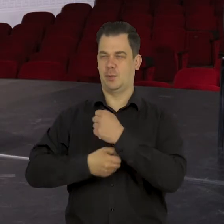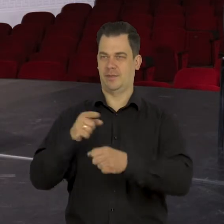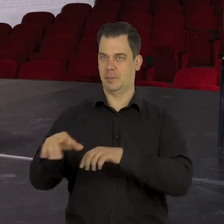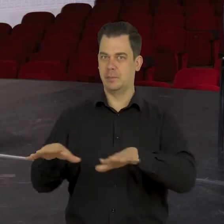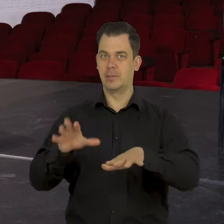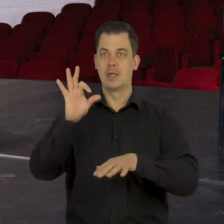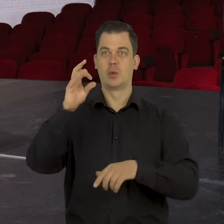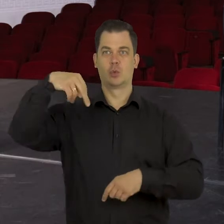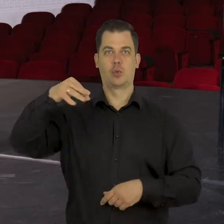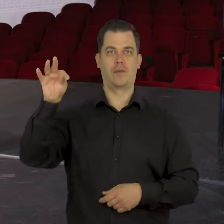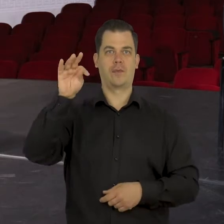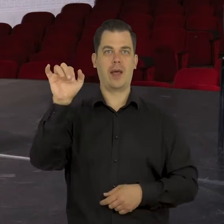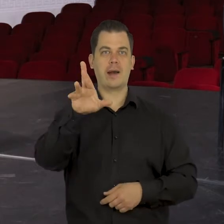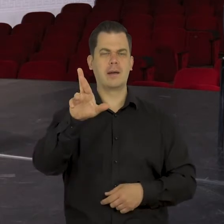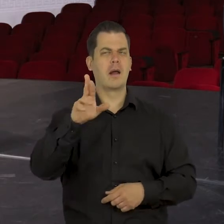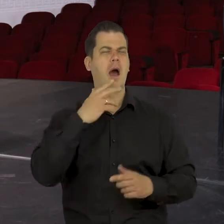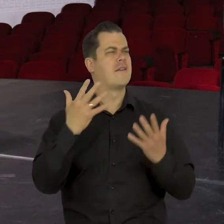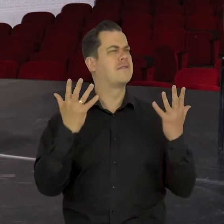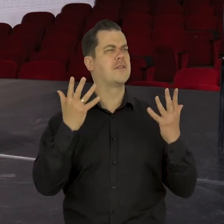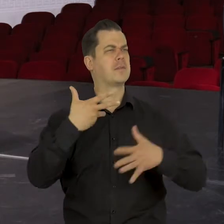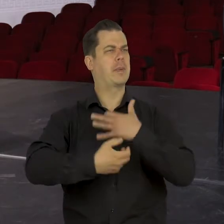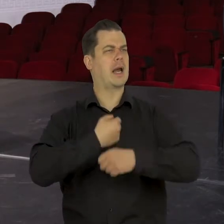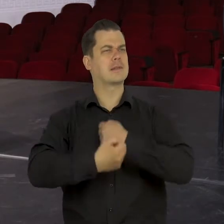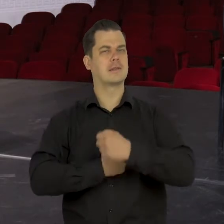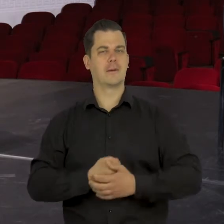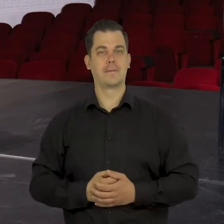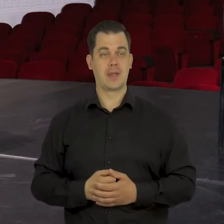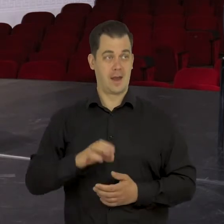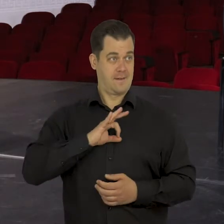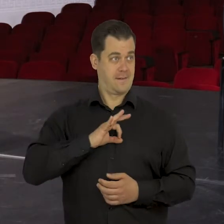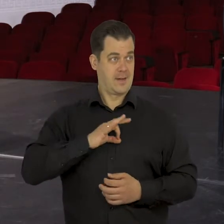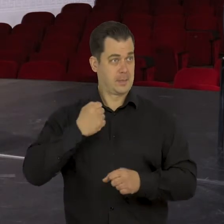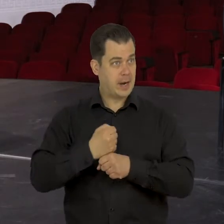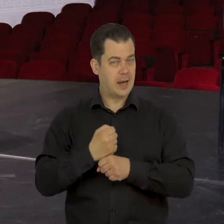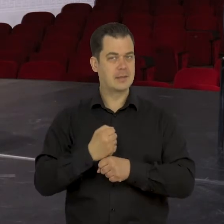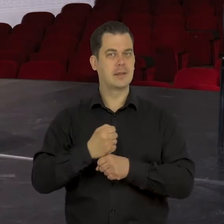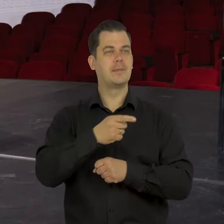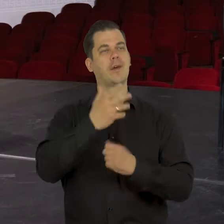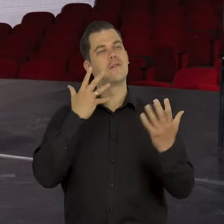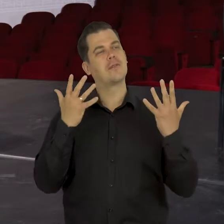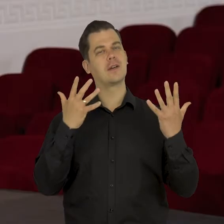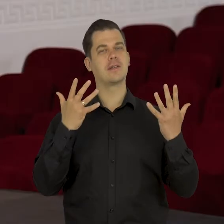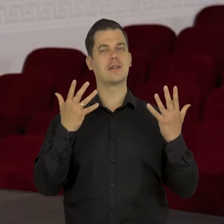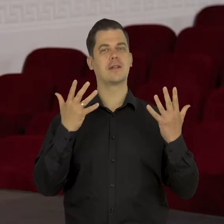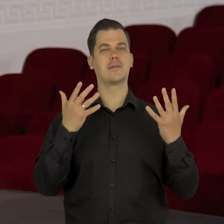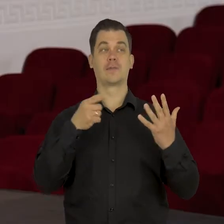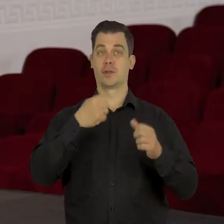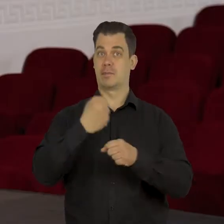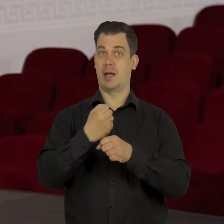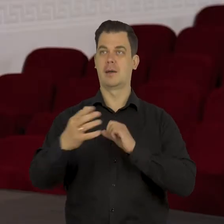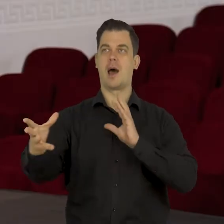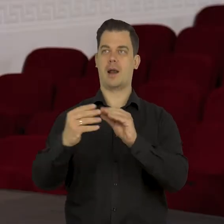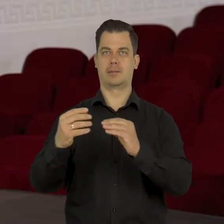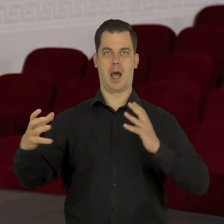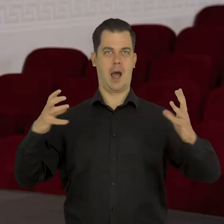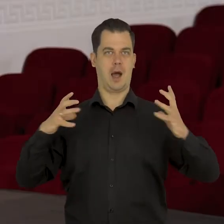pracuje jako sufler. Na czym polega pani praca? Moja praca polega na... To jest praca z aktorem.